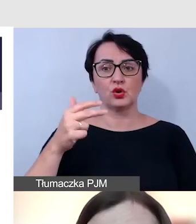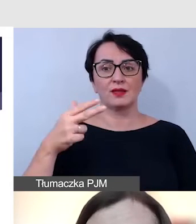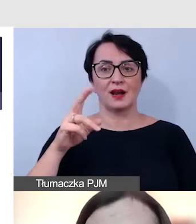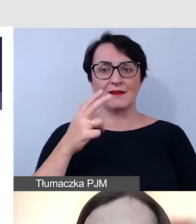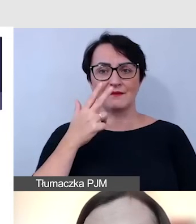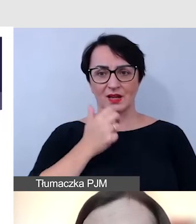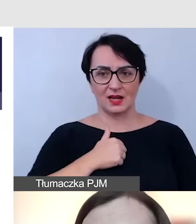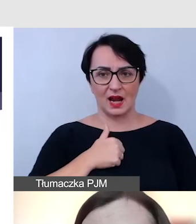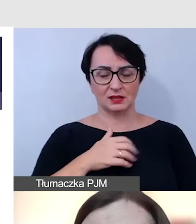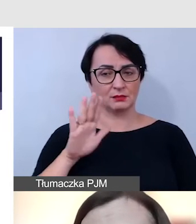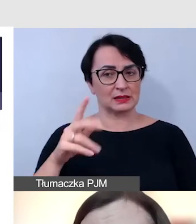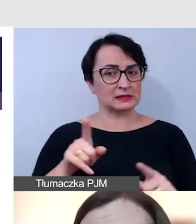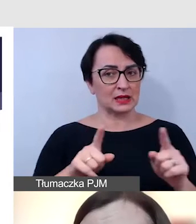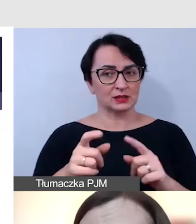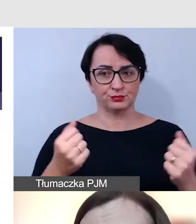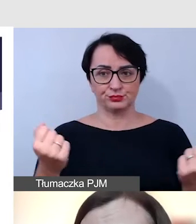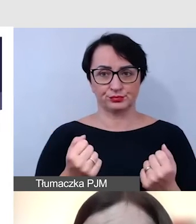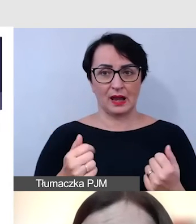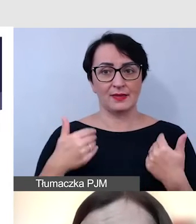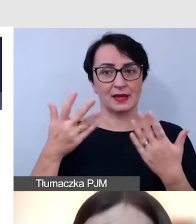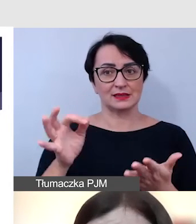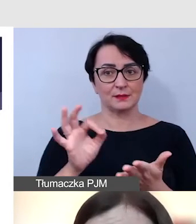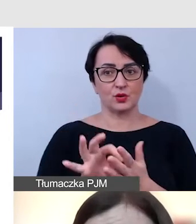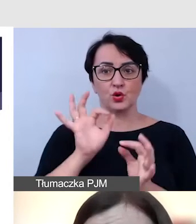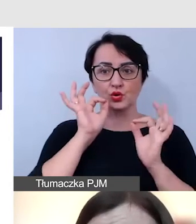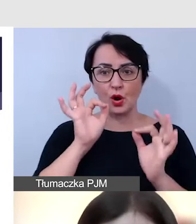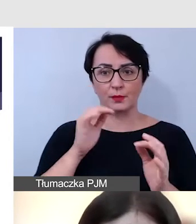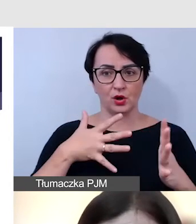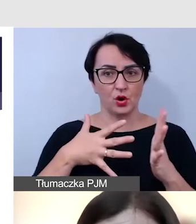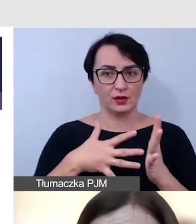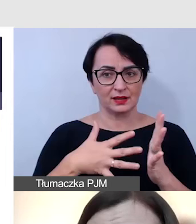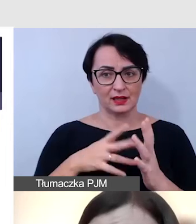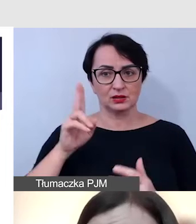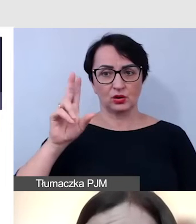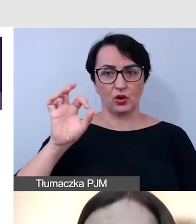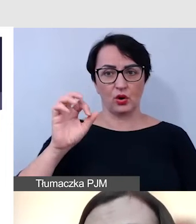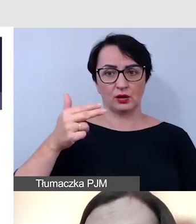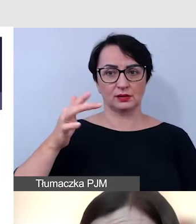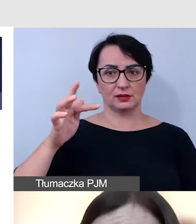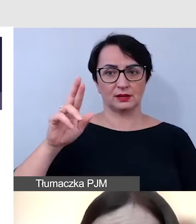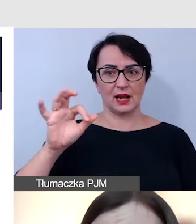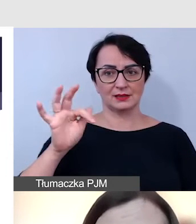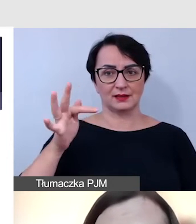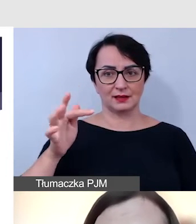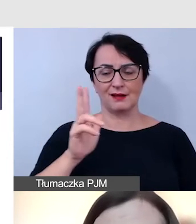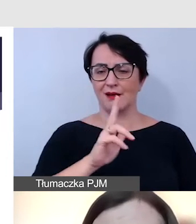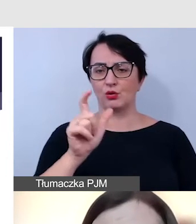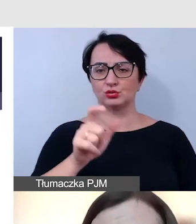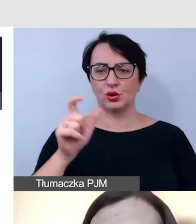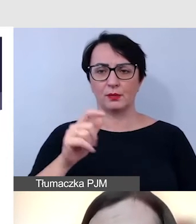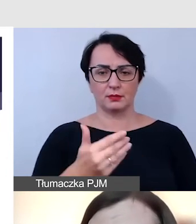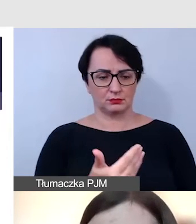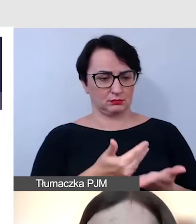znaczenie, a zapewnienie dobrego kontrastu pomoże każdemu w tym, aby